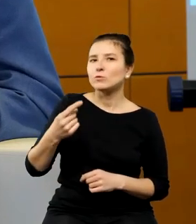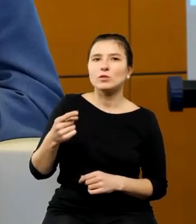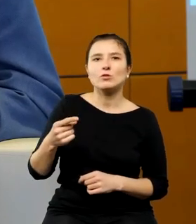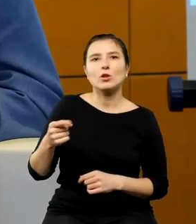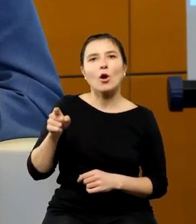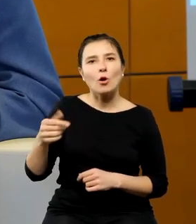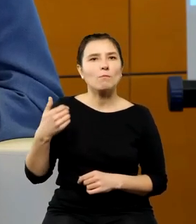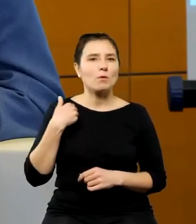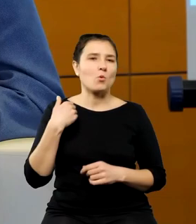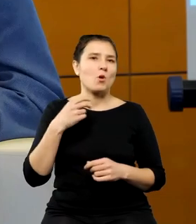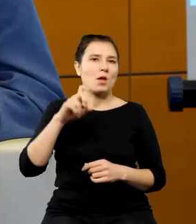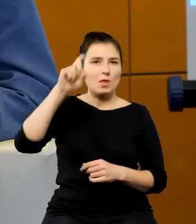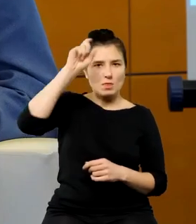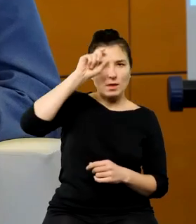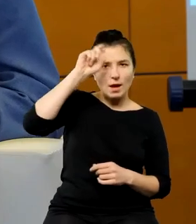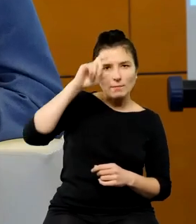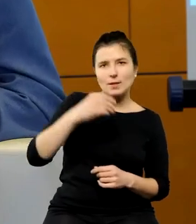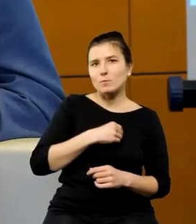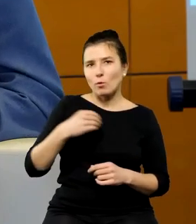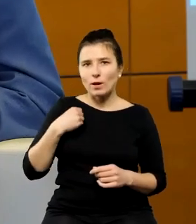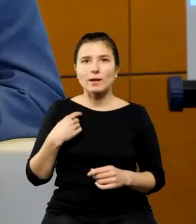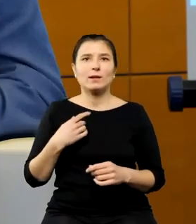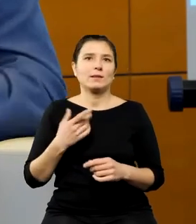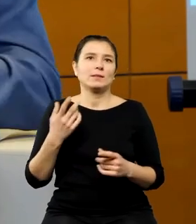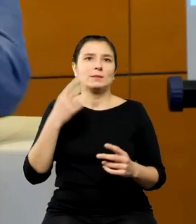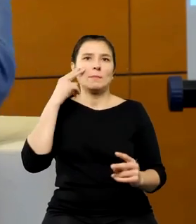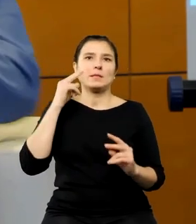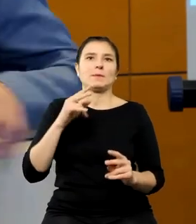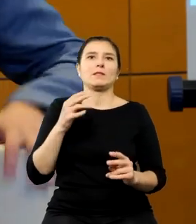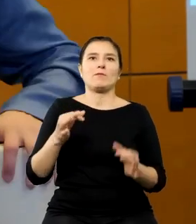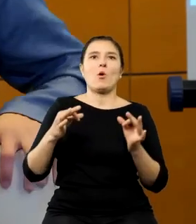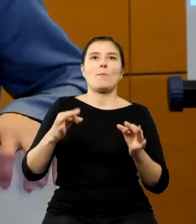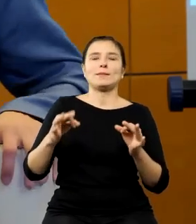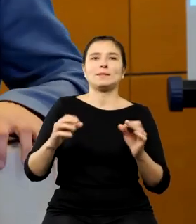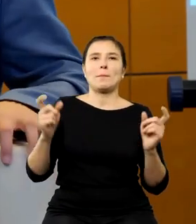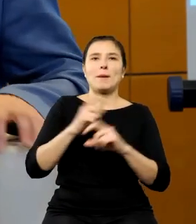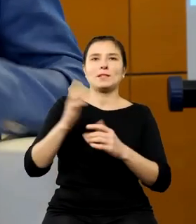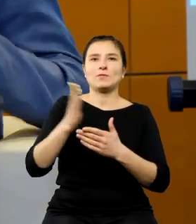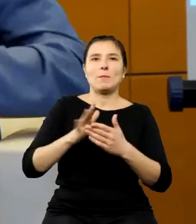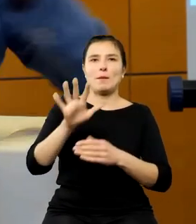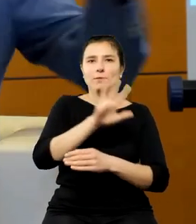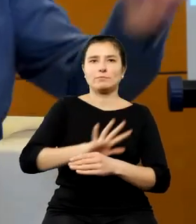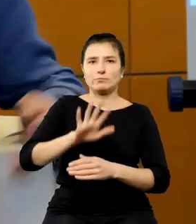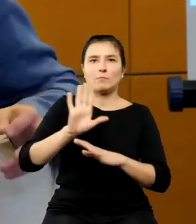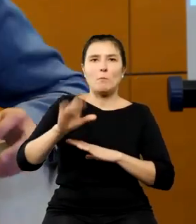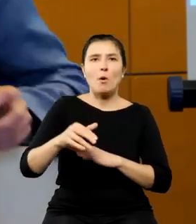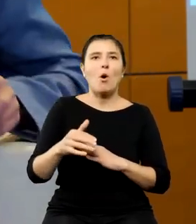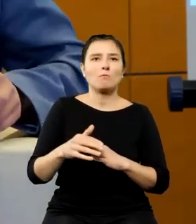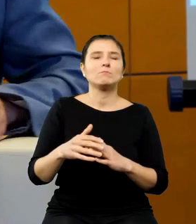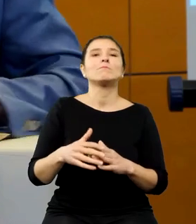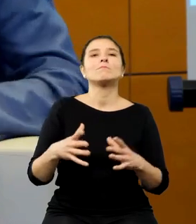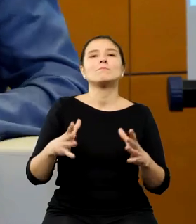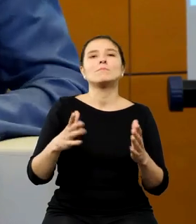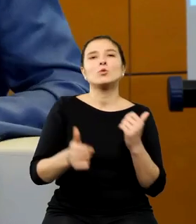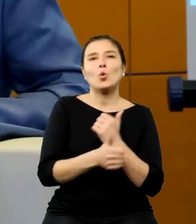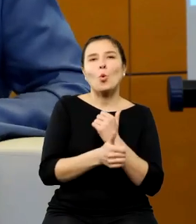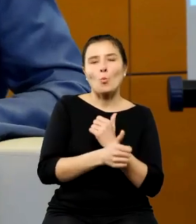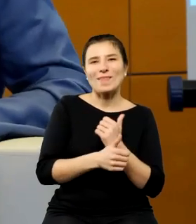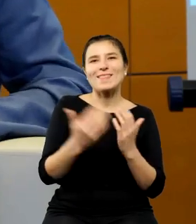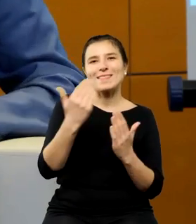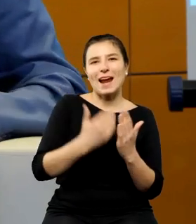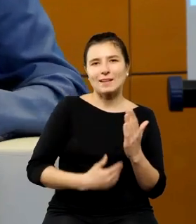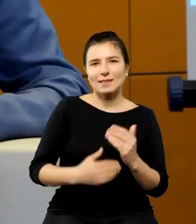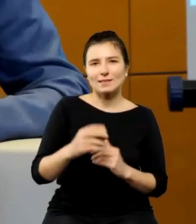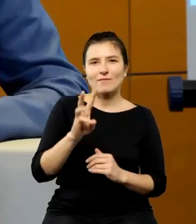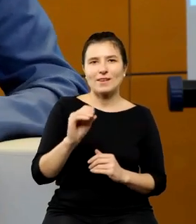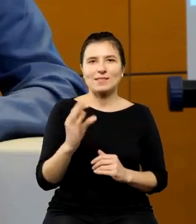sensie nowoczesnych państw narodowych po traktacie westfalskim bo żył przed nim i tego rodzaju